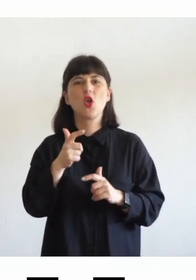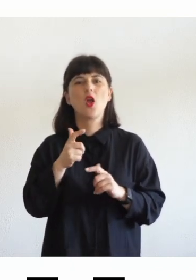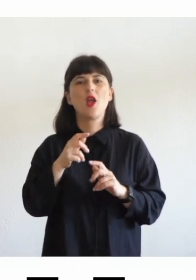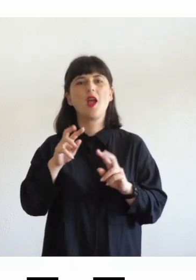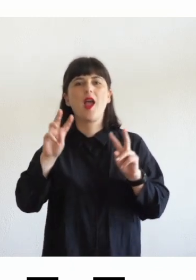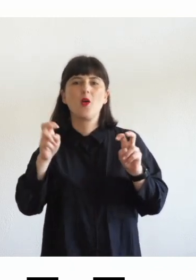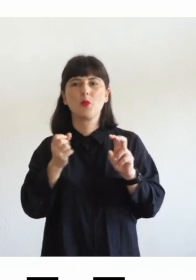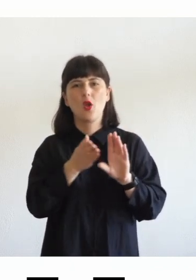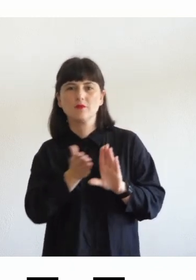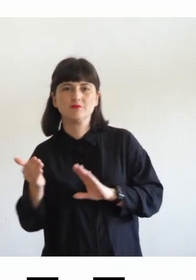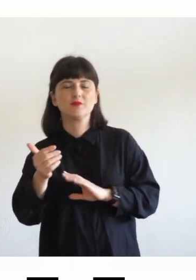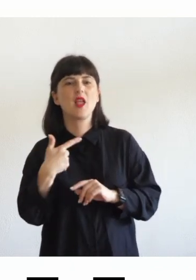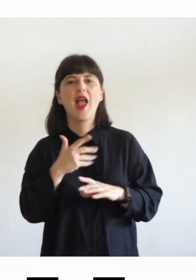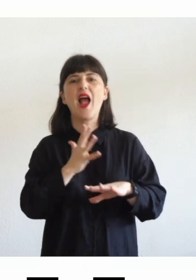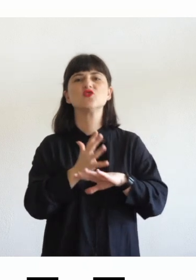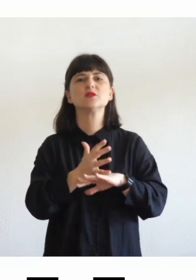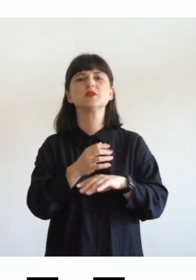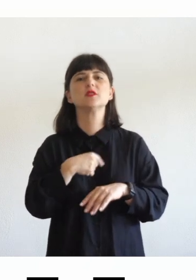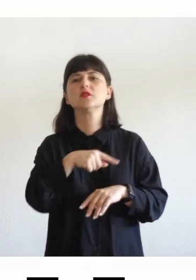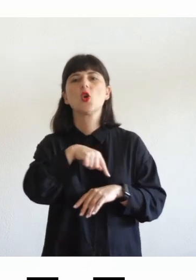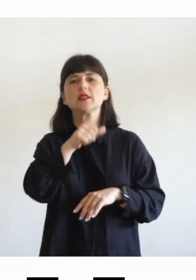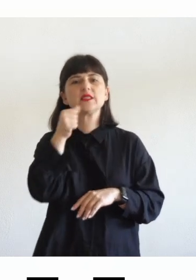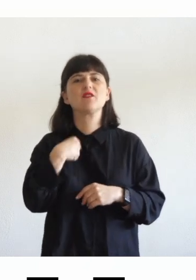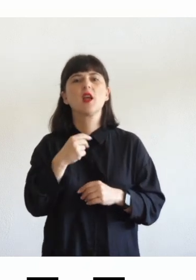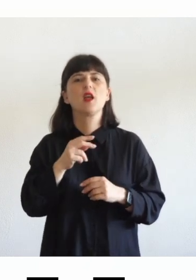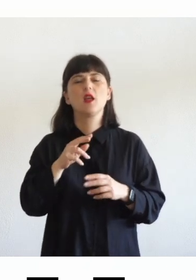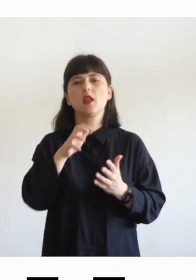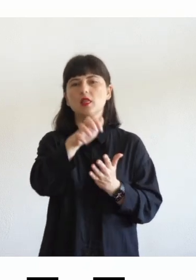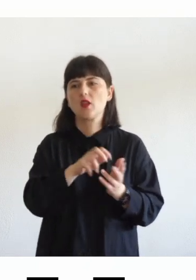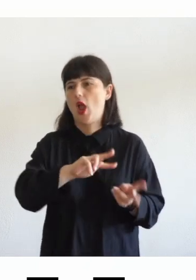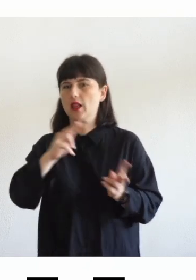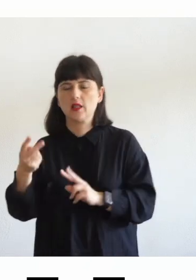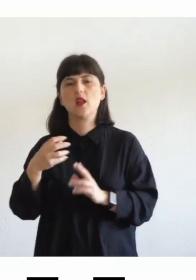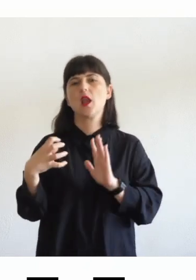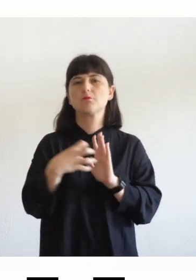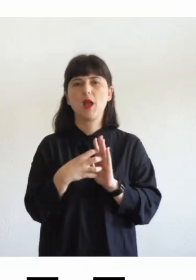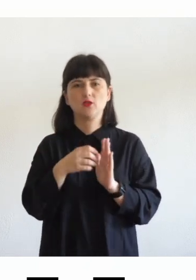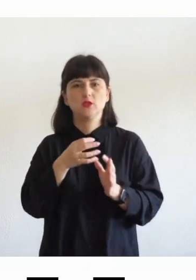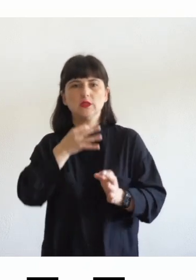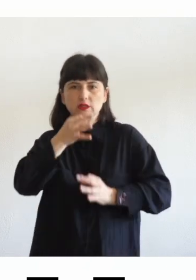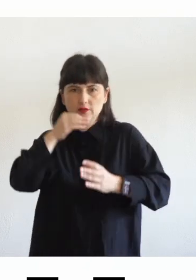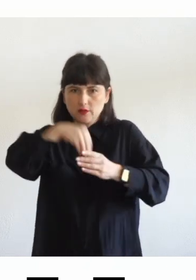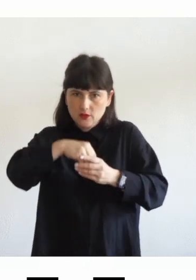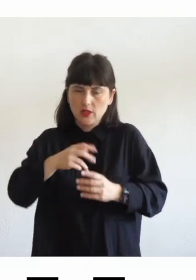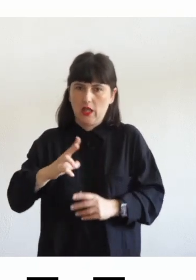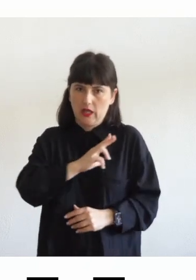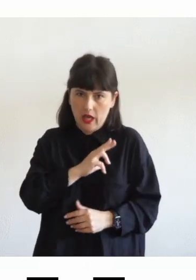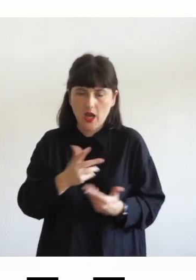cioè a noi nell'accessibilità chiaramente ci interessa che ci sia il testo alternativo che l'immagine sia significativa che sia